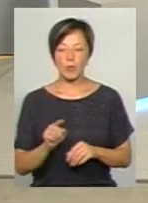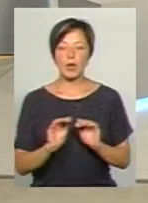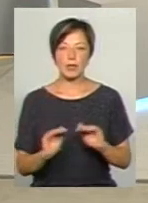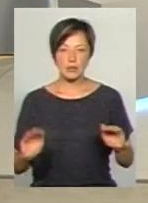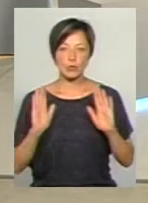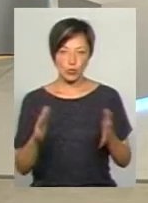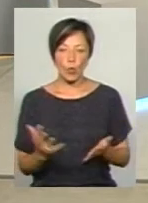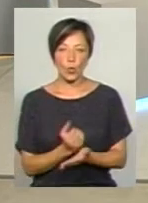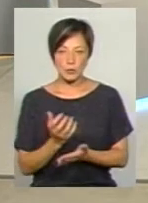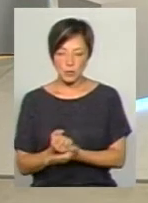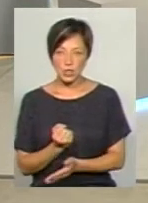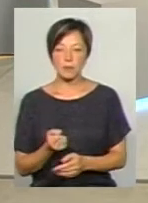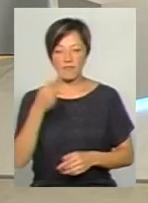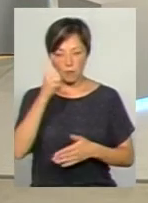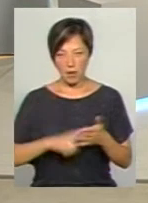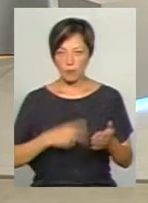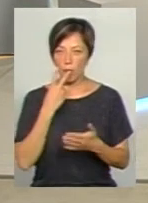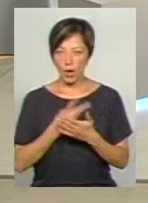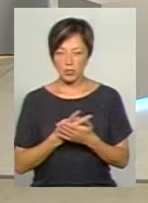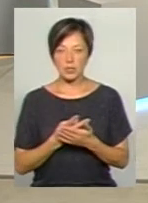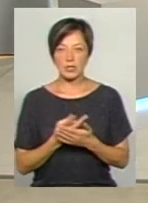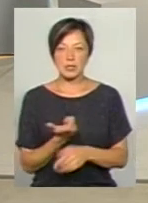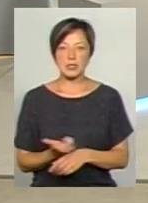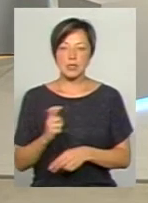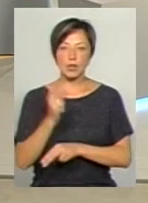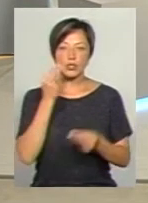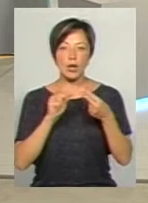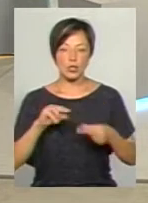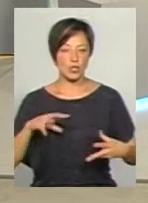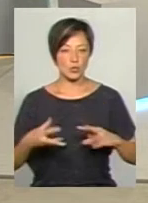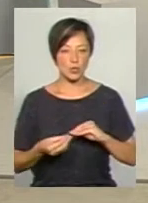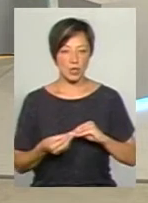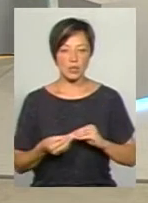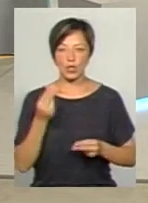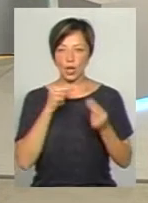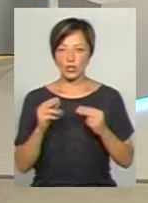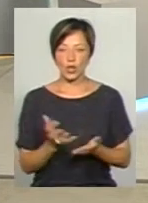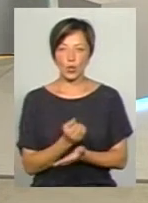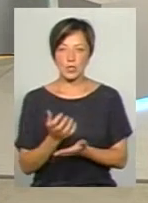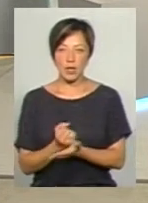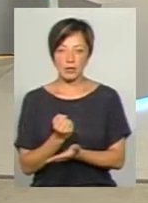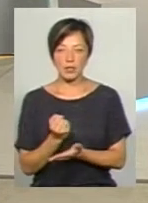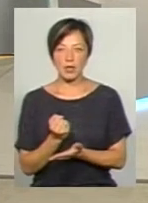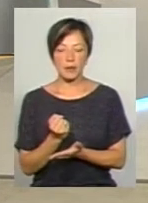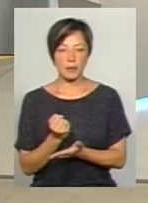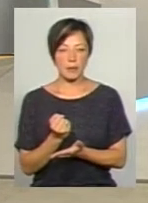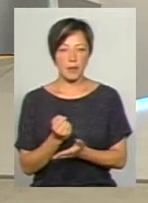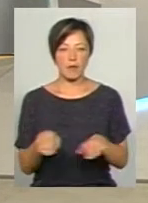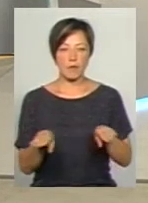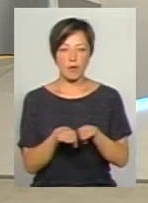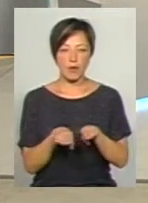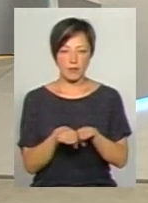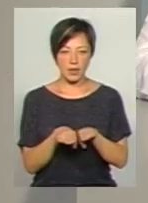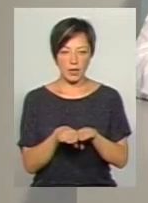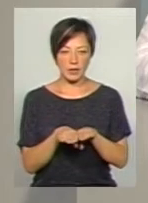успішними, впевнені в тому, що вони покажуть значно кращі результати і кращі досягнення в порівнянні